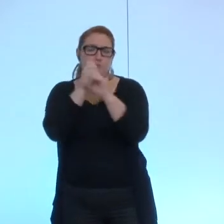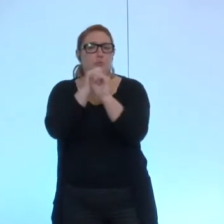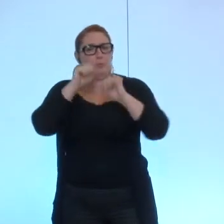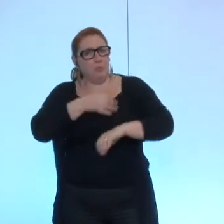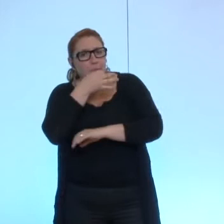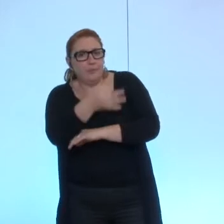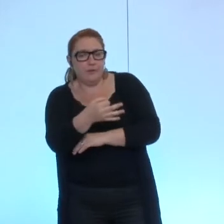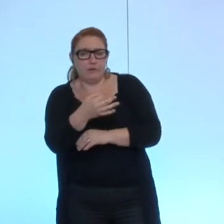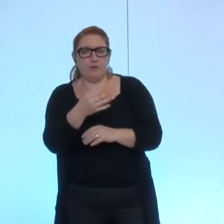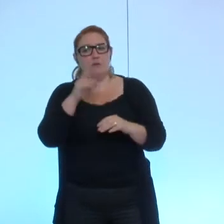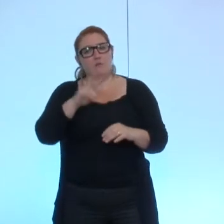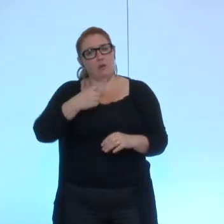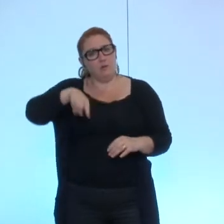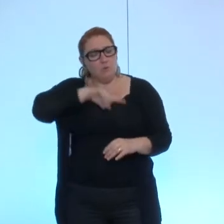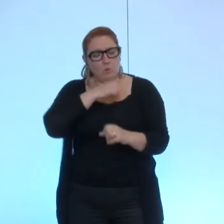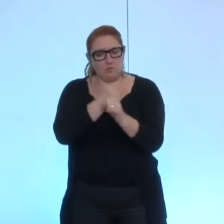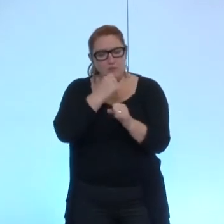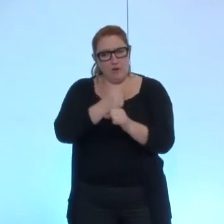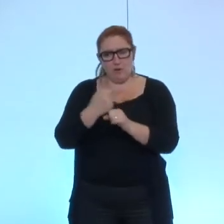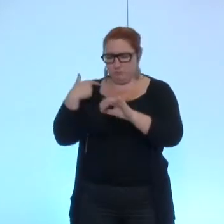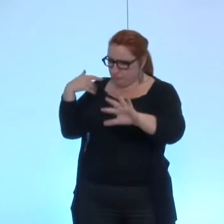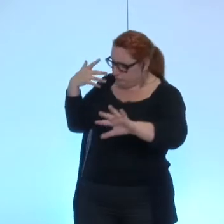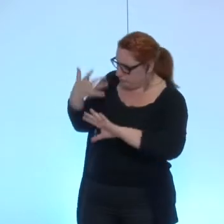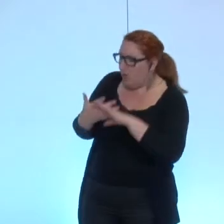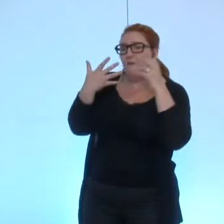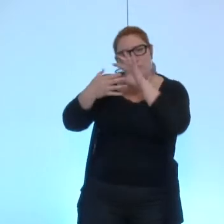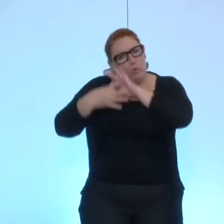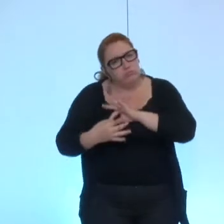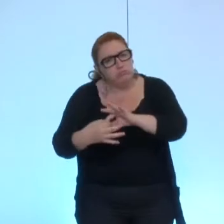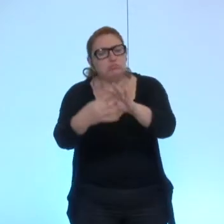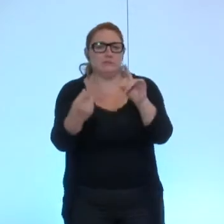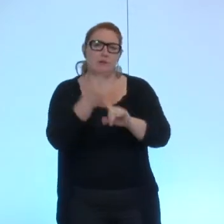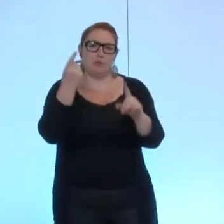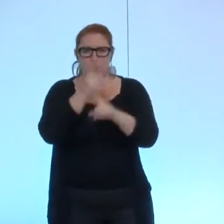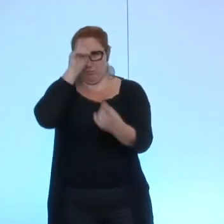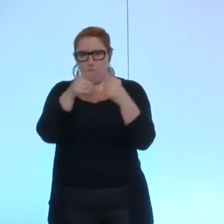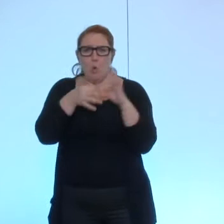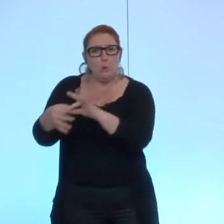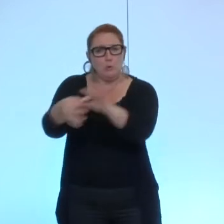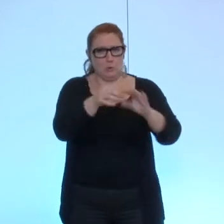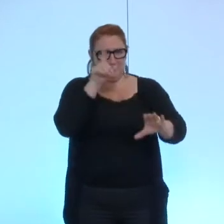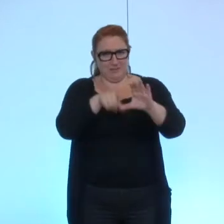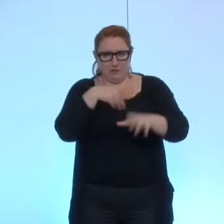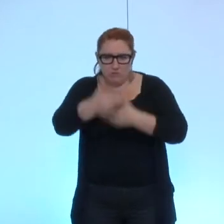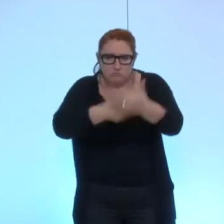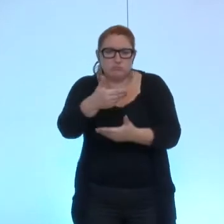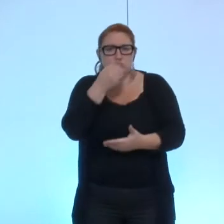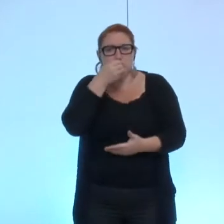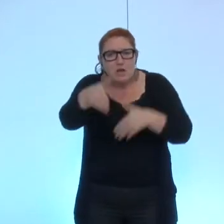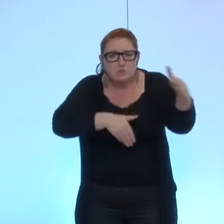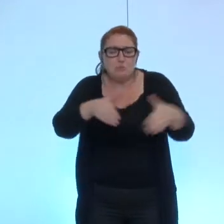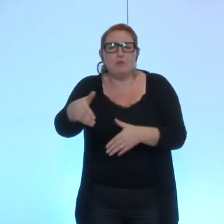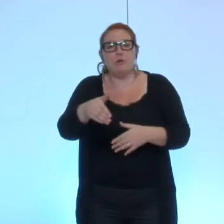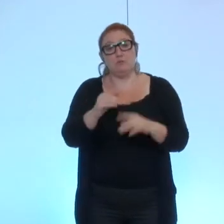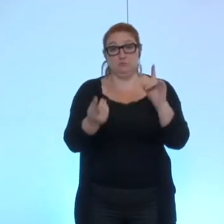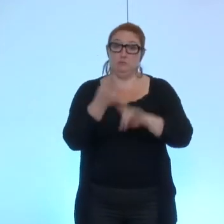particulièrement à coeur de poursuivre le travail qui a été accompli jusque là pour permettre aux unions syndicales de pouvoir fonctionner correctement en particulier dans